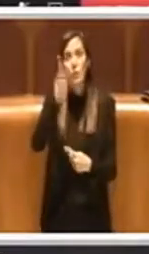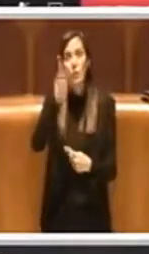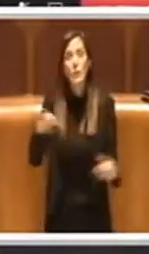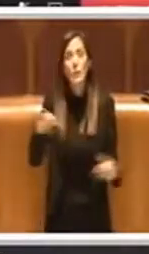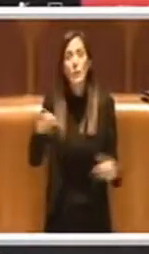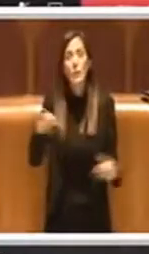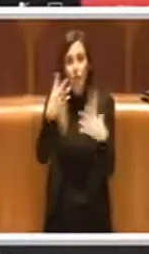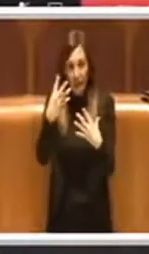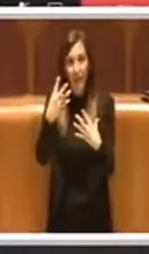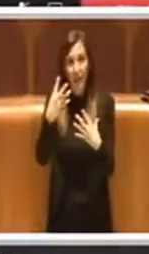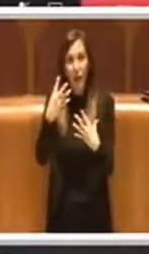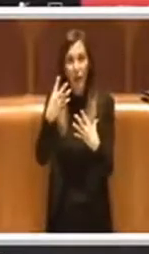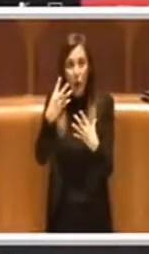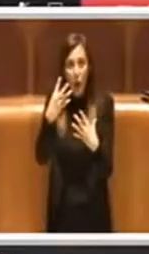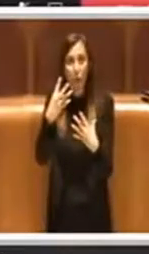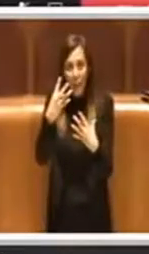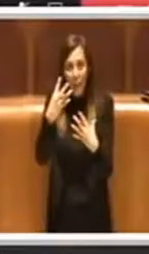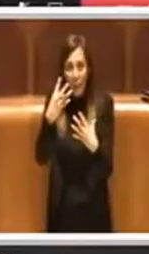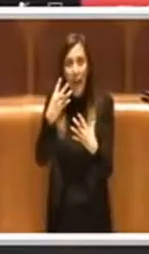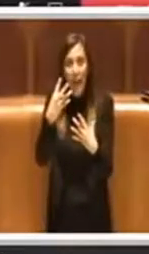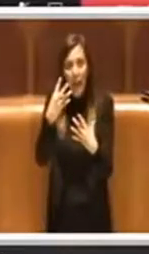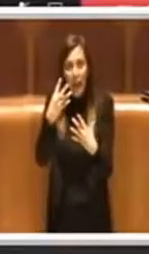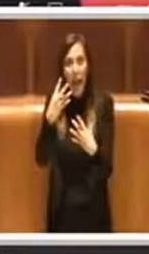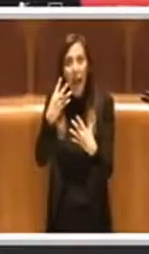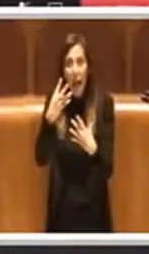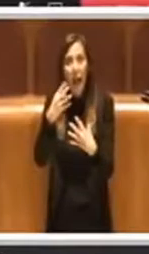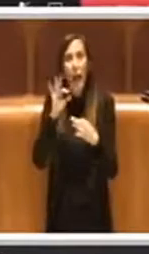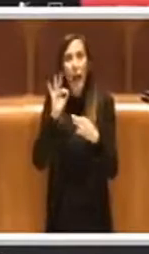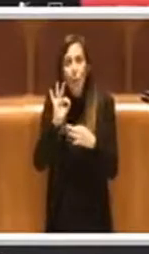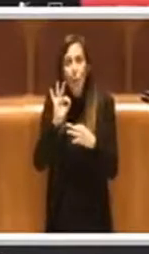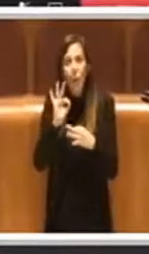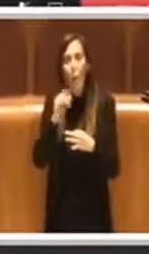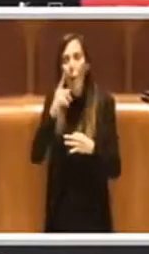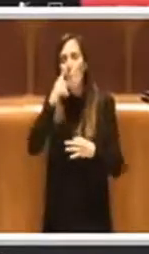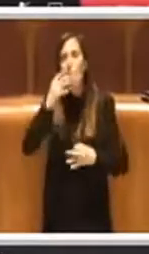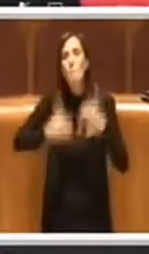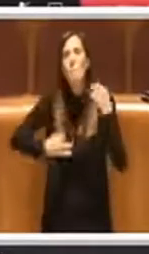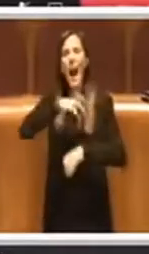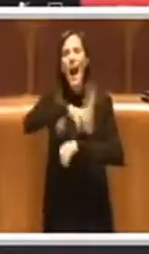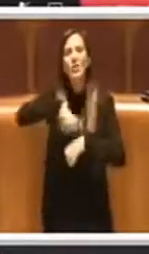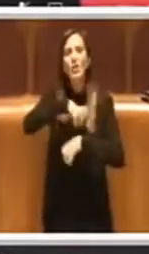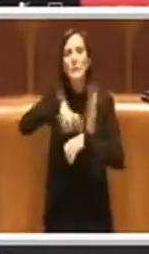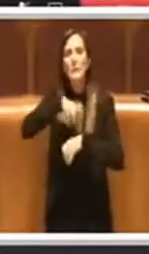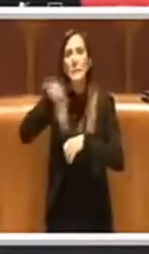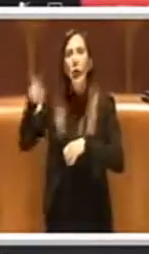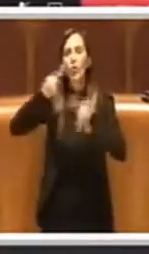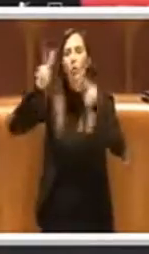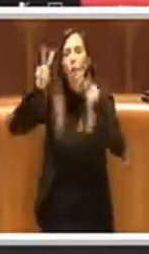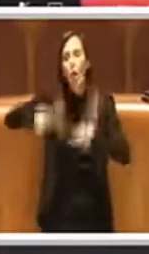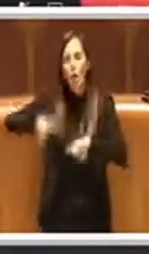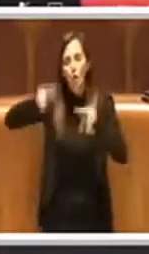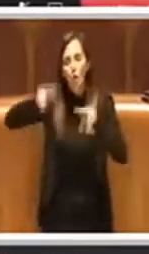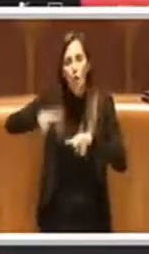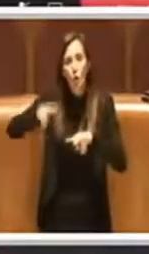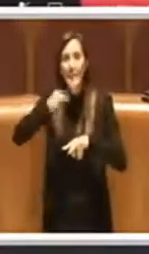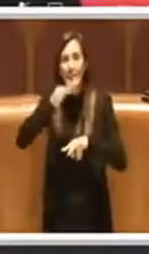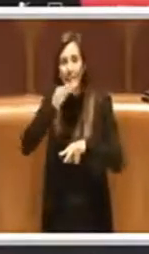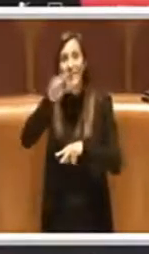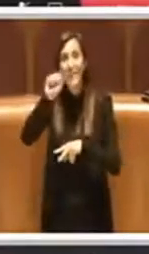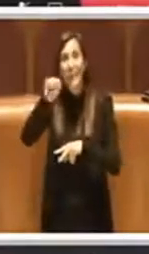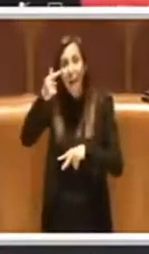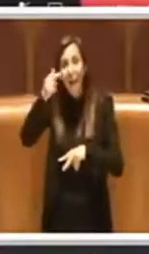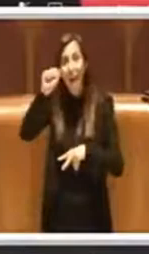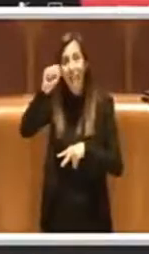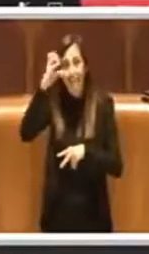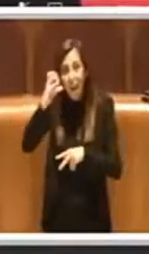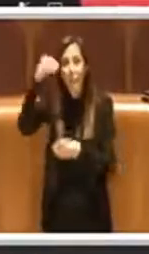sostanzialmente ATAC è stata messa sotto un controllo di un magistrato e non si poteva acquistare una vite dentro ATAC se non